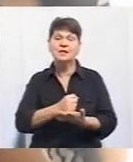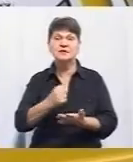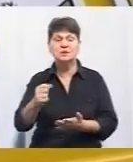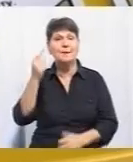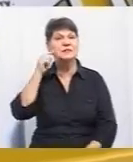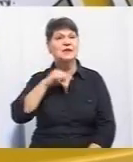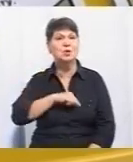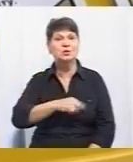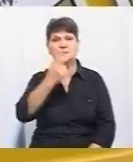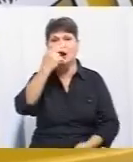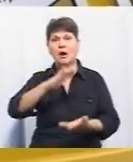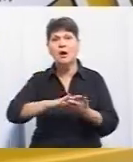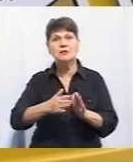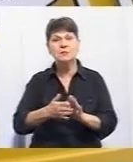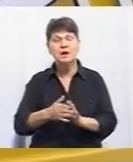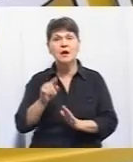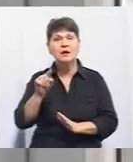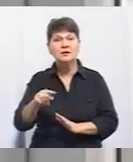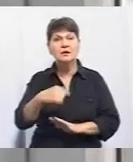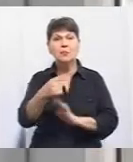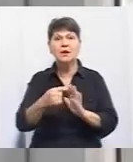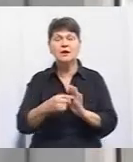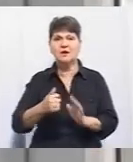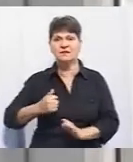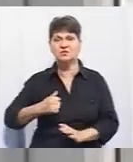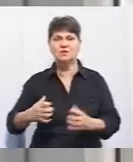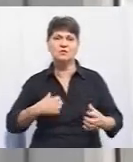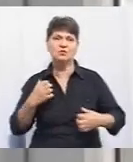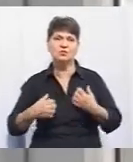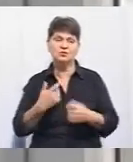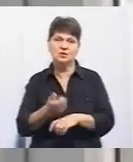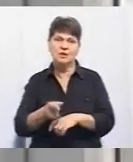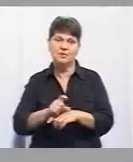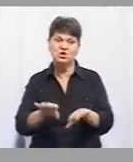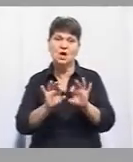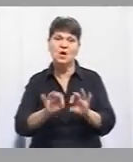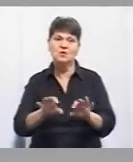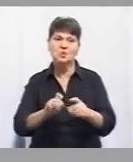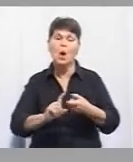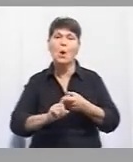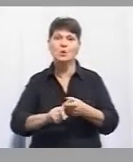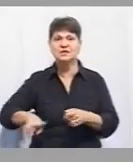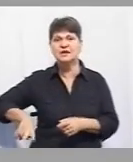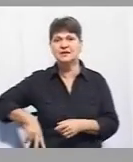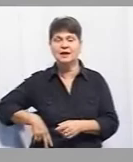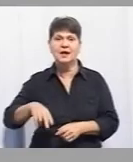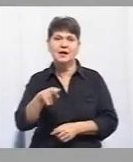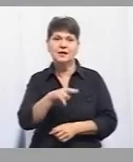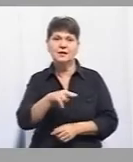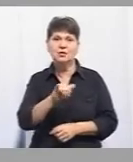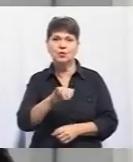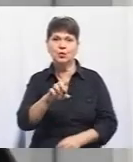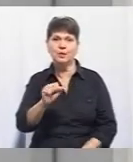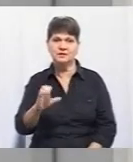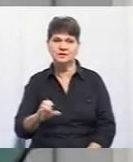психологічна адаптація – це ті питання, які військових турбують найбільше, розповідає комунікаційний директор Дмитро Дубас.